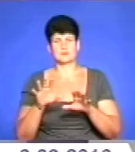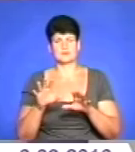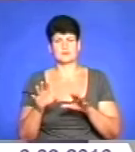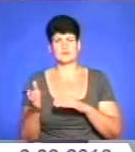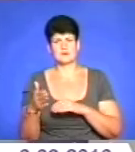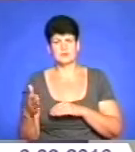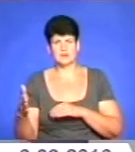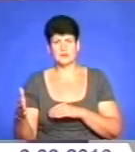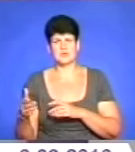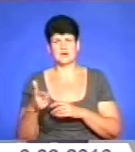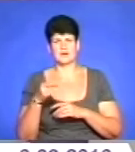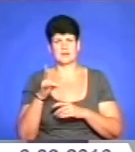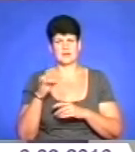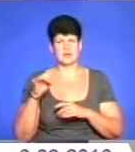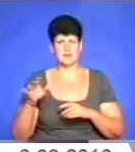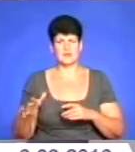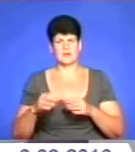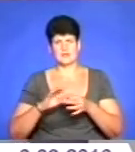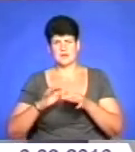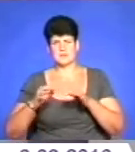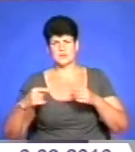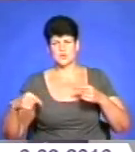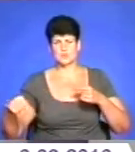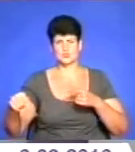чергу риби, вони гниють, і там вже ланцюжок,